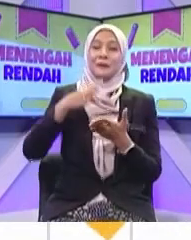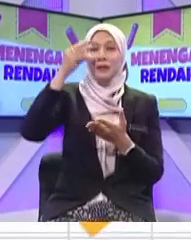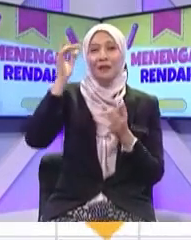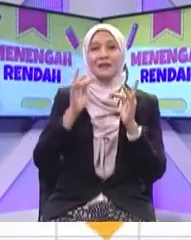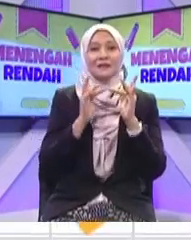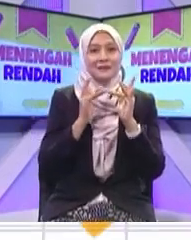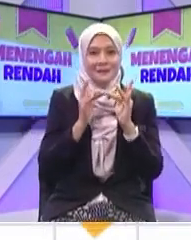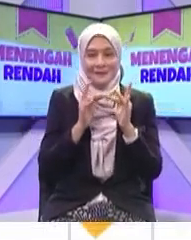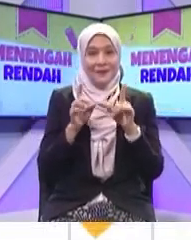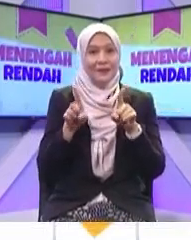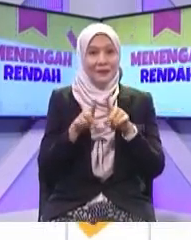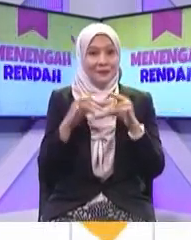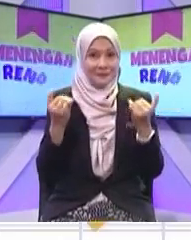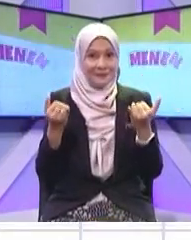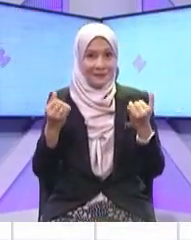Betul Betul Betul